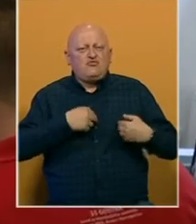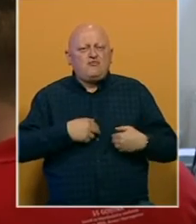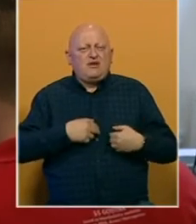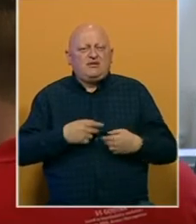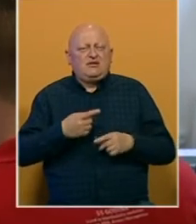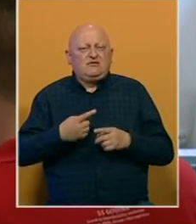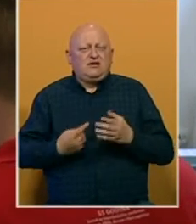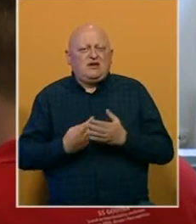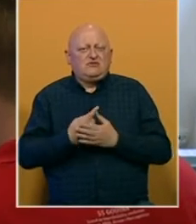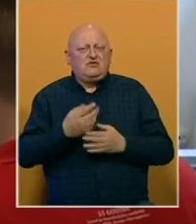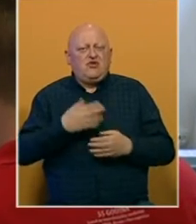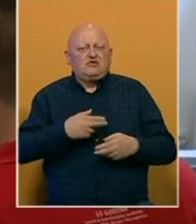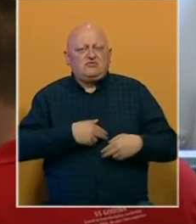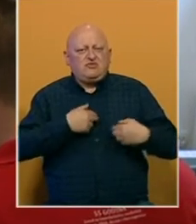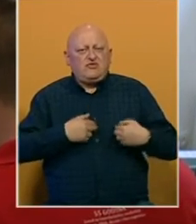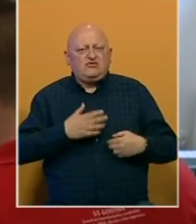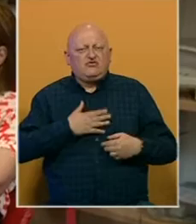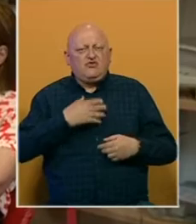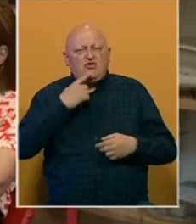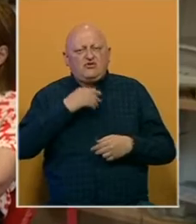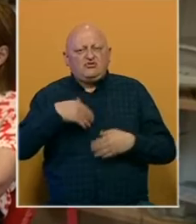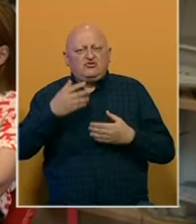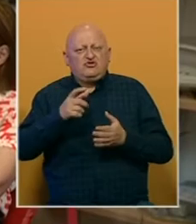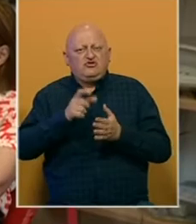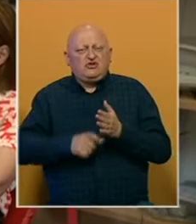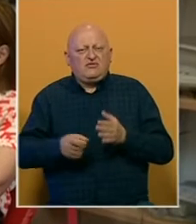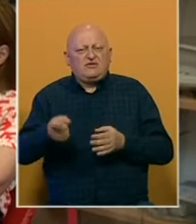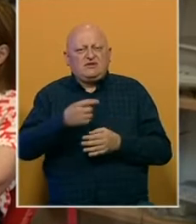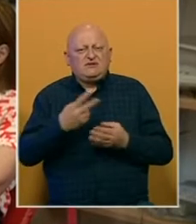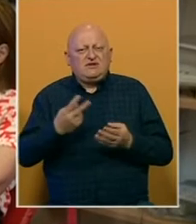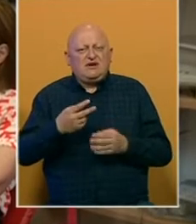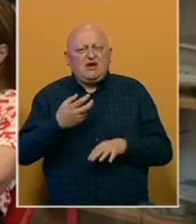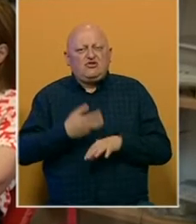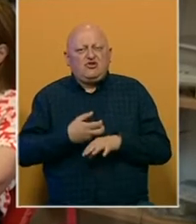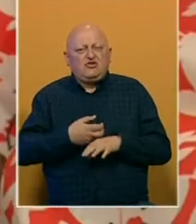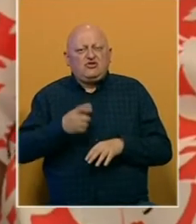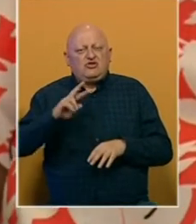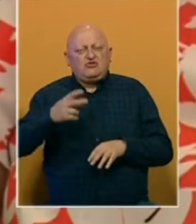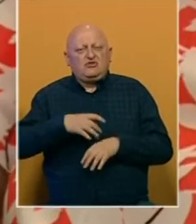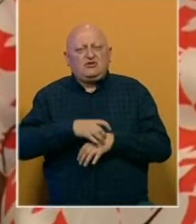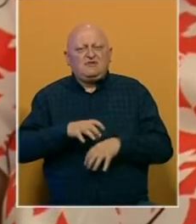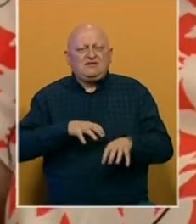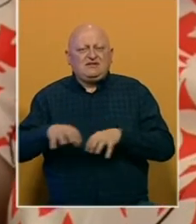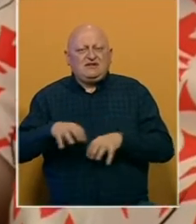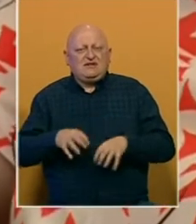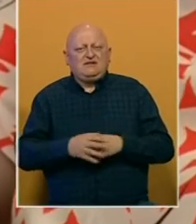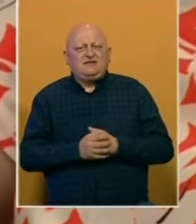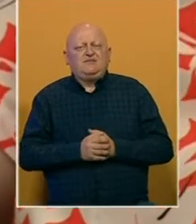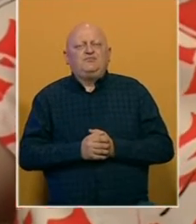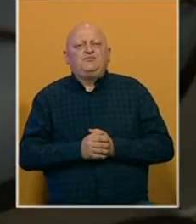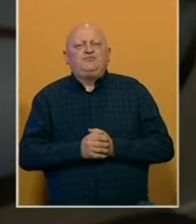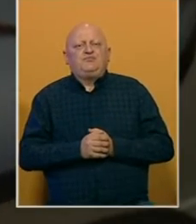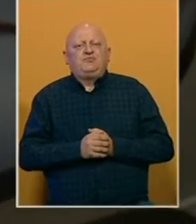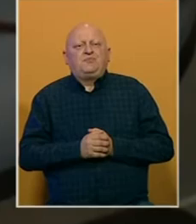svrhe. Osim dobrovoljnih davalaca svoju krv donirali su i članovi organizacije kao i ljekari i drugi medicinski radici.